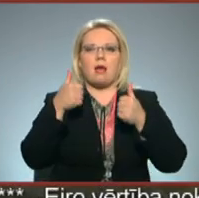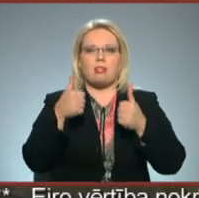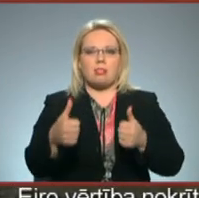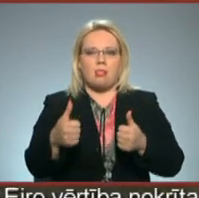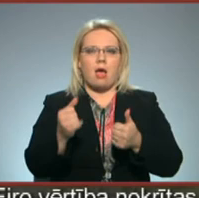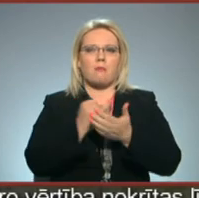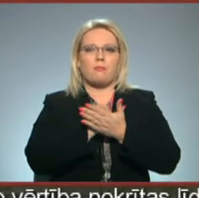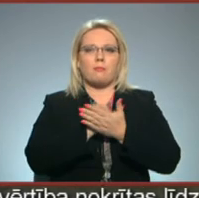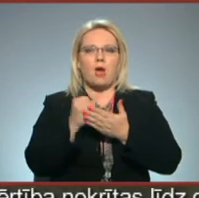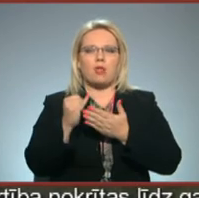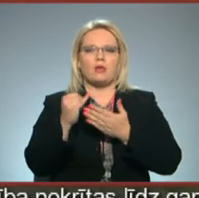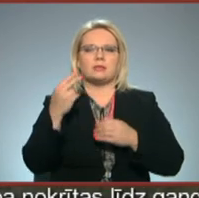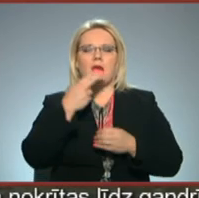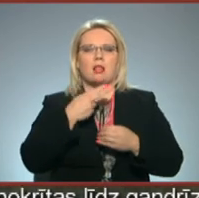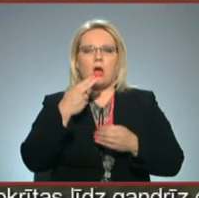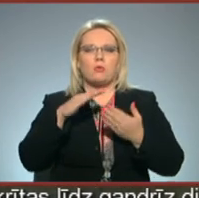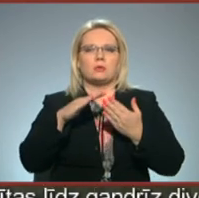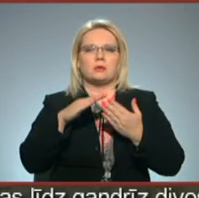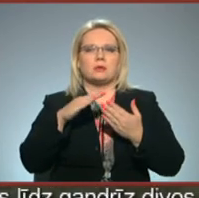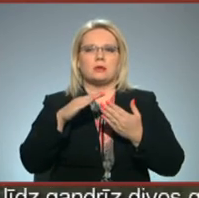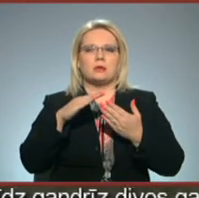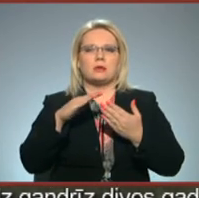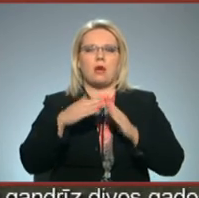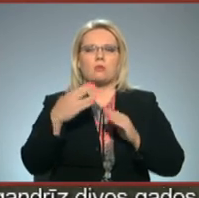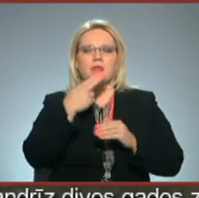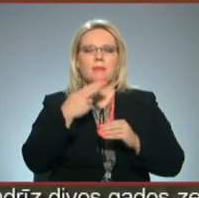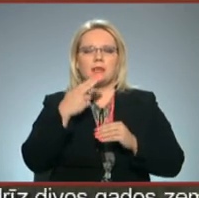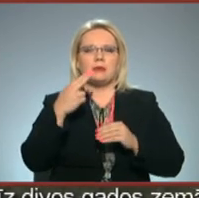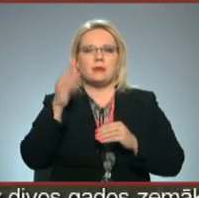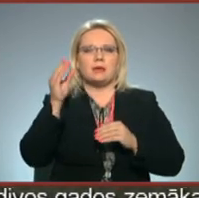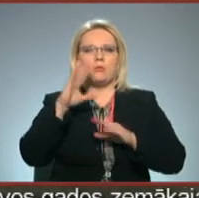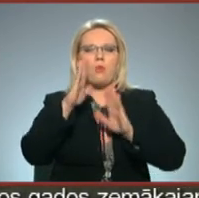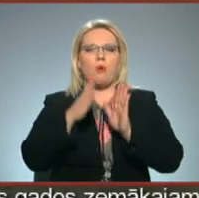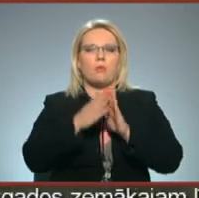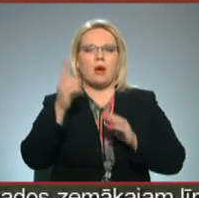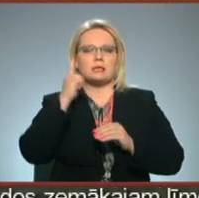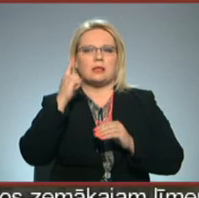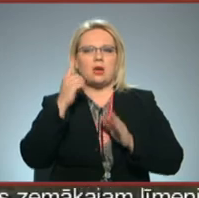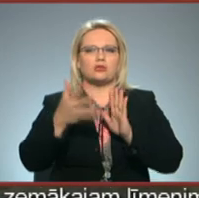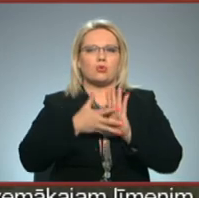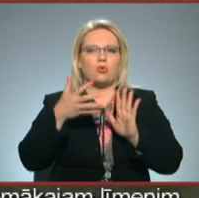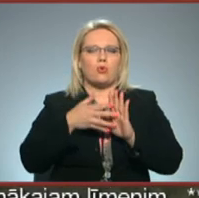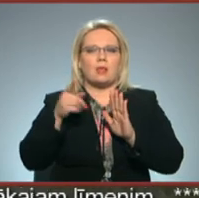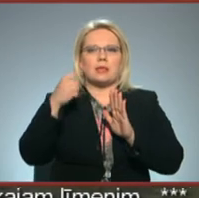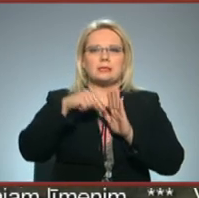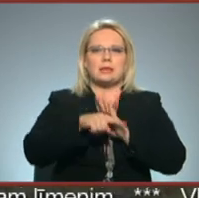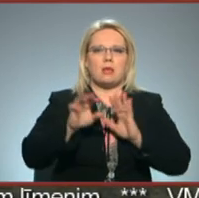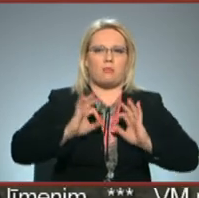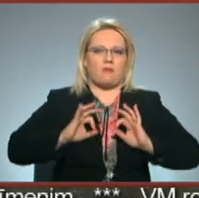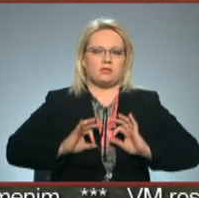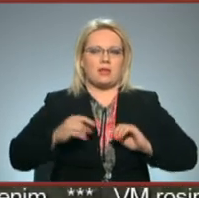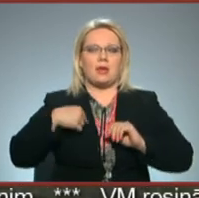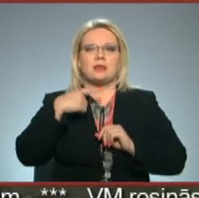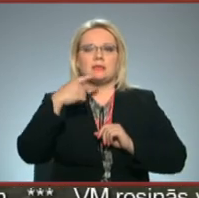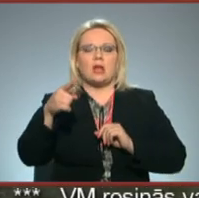bioloģiskās lauksaimniecības zināšanu, kopumā tādu zināšanu trūkums, tādu dziļu profesionāli, es